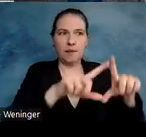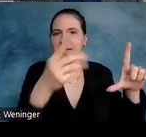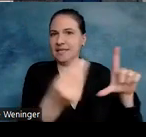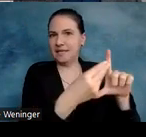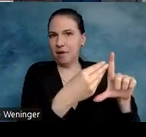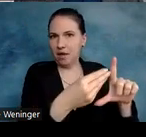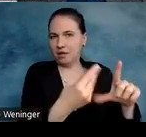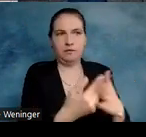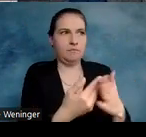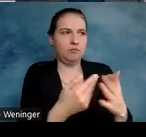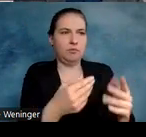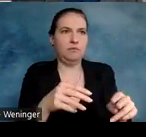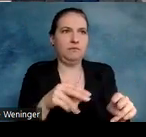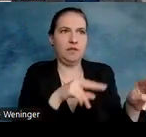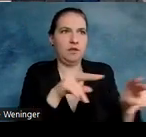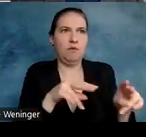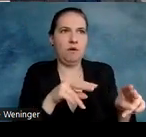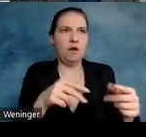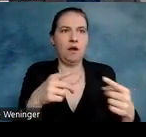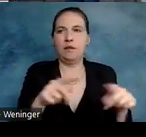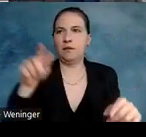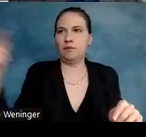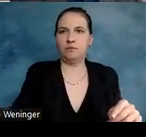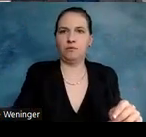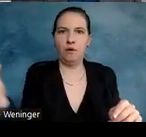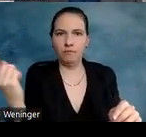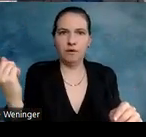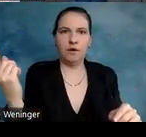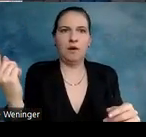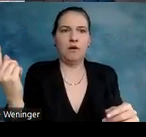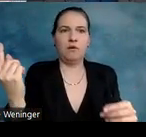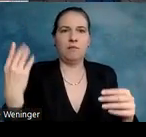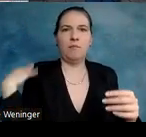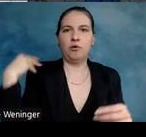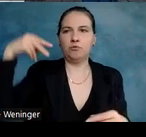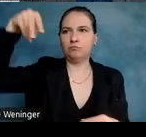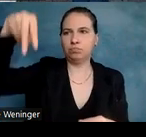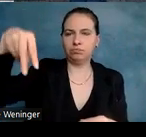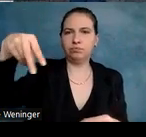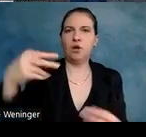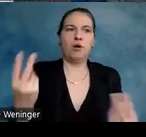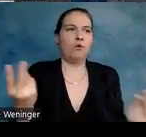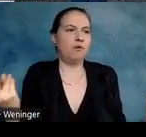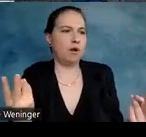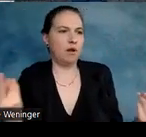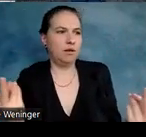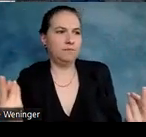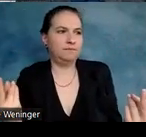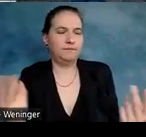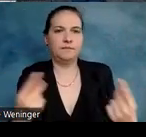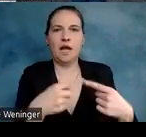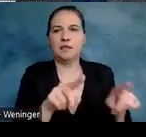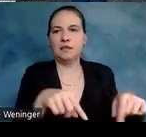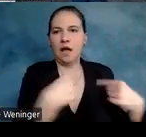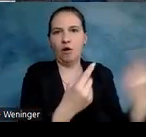Also wenn jemand mit dem Rücken zur Kamera spricht oder aus einem Raum,